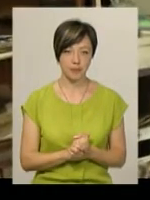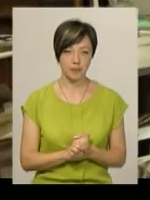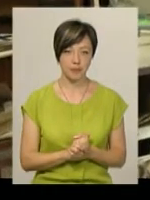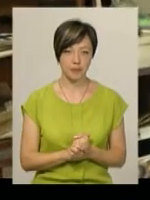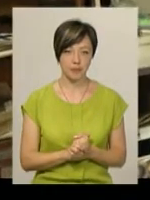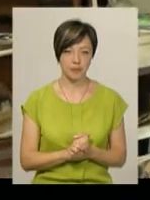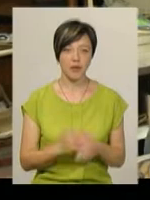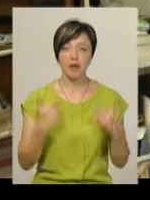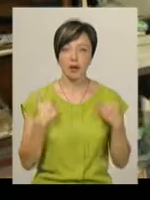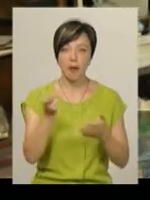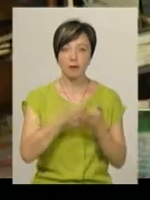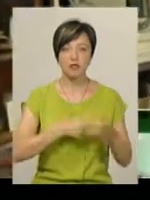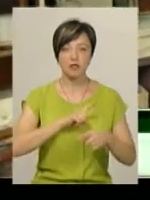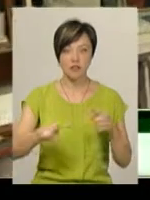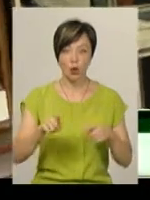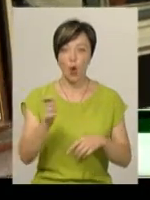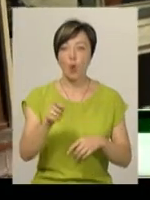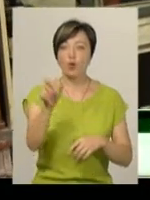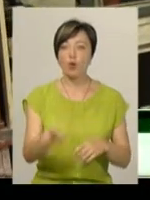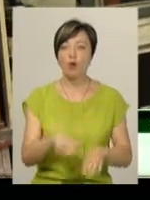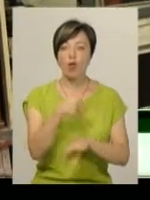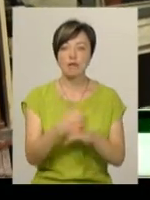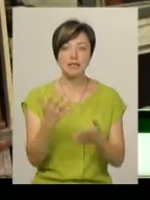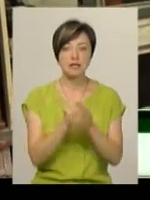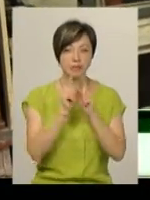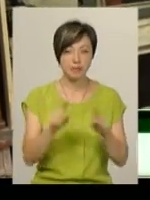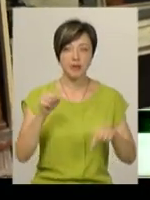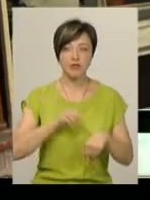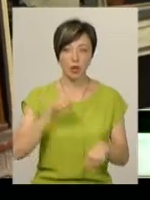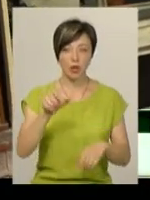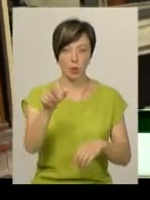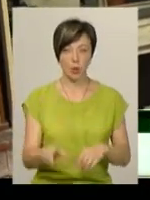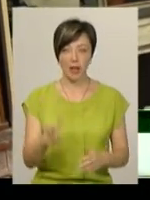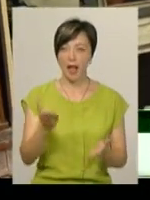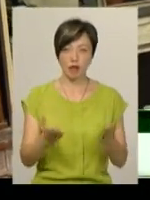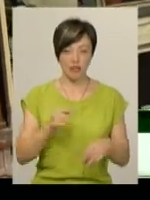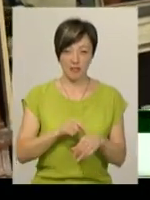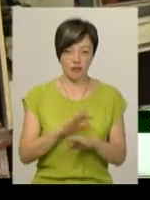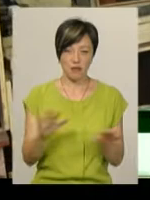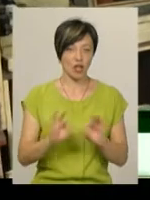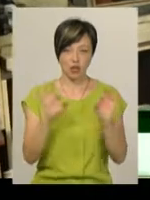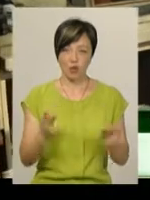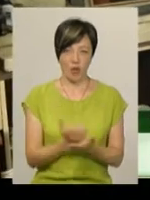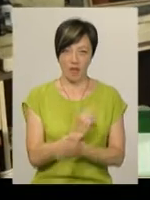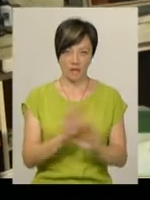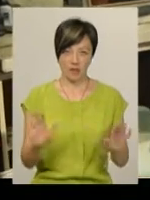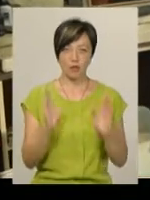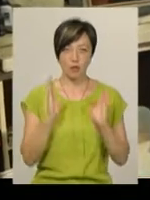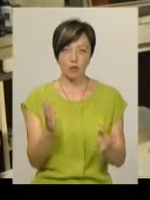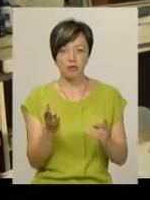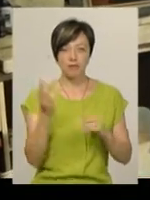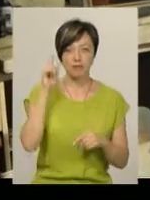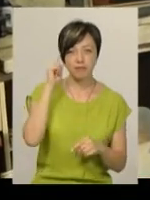Я пишу швидко. Художнику головне – знайти родзинку, відчути людину. Якщо не відчуваєш, нічого не вийде. Будеш